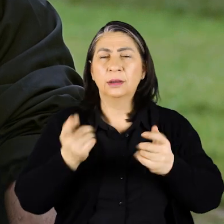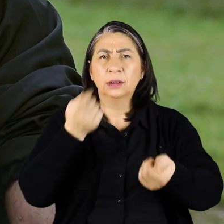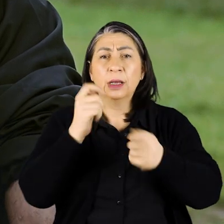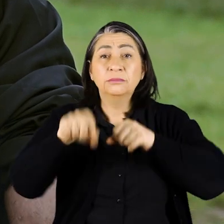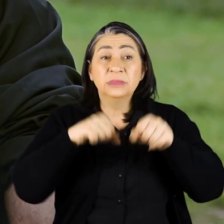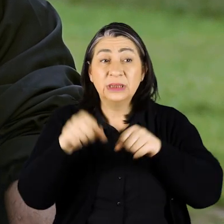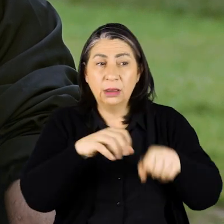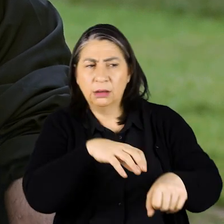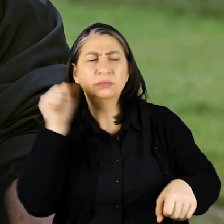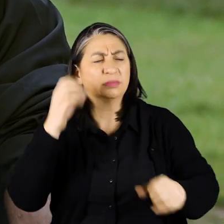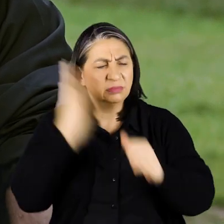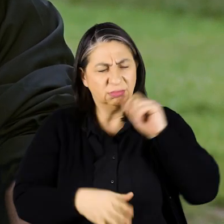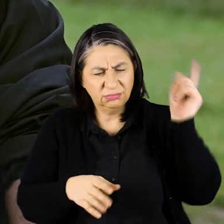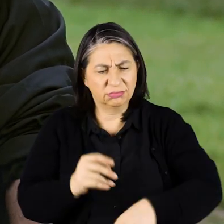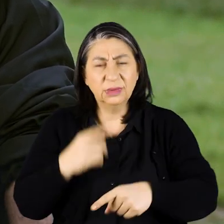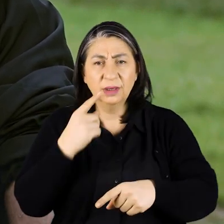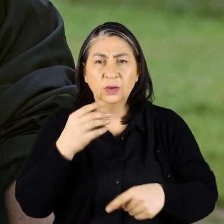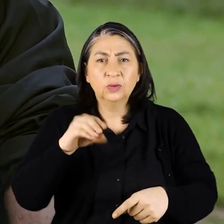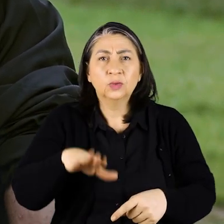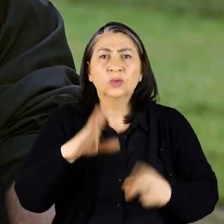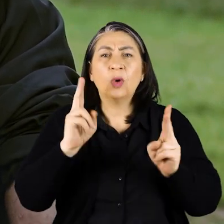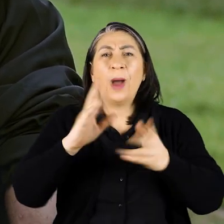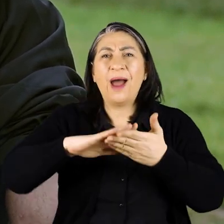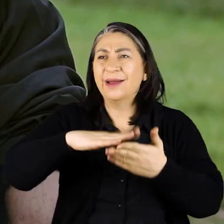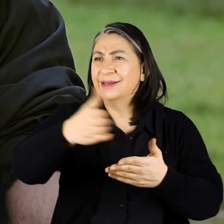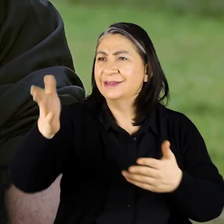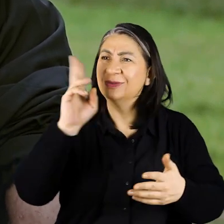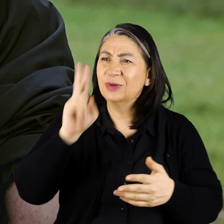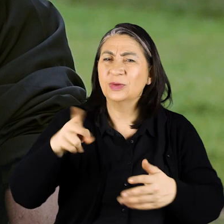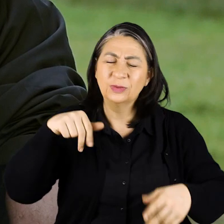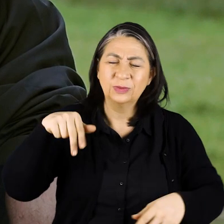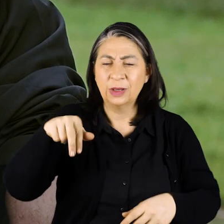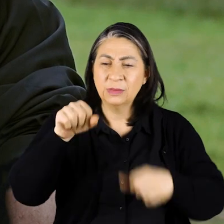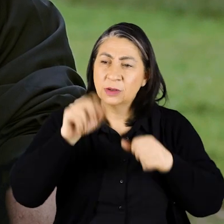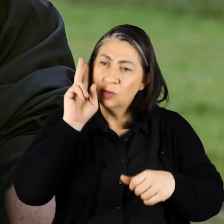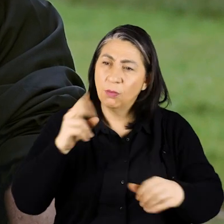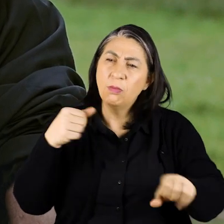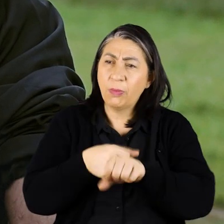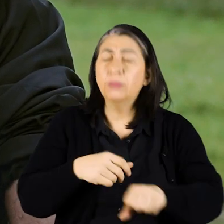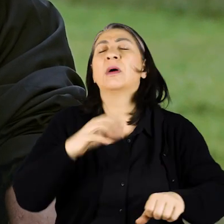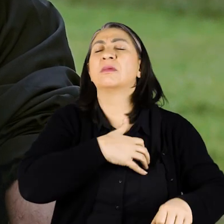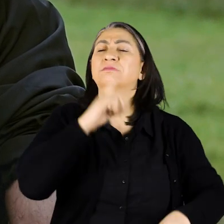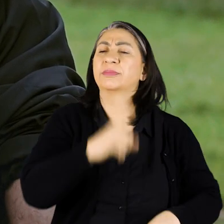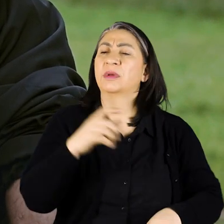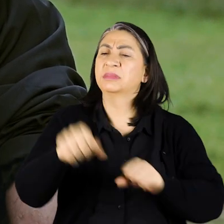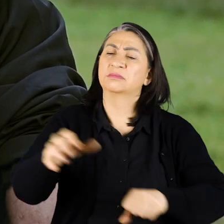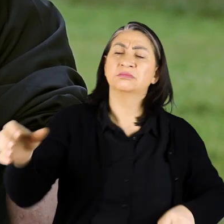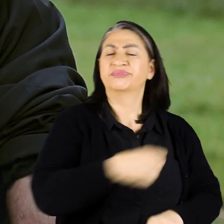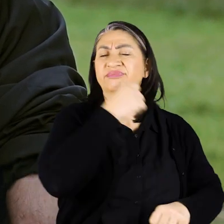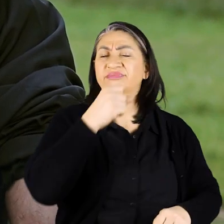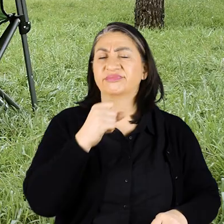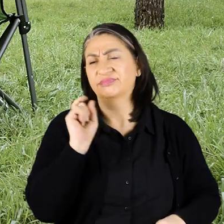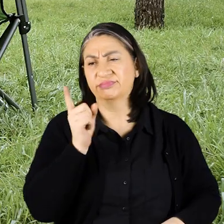elinden alsalar mesela Çünkü çocukken görüyorduk yani normal mesela arkadaşım Yolda birine işte bisiklet vuruyor Çocuğun altından bisikleti